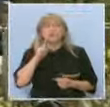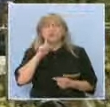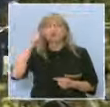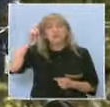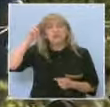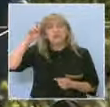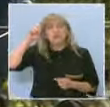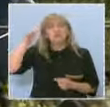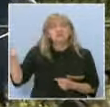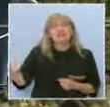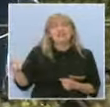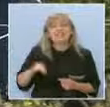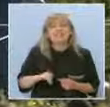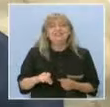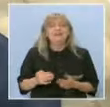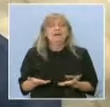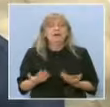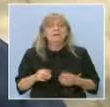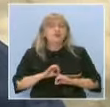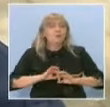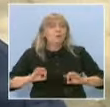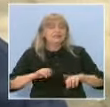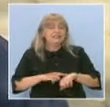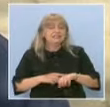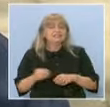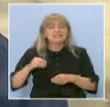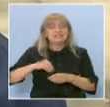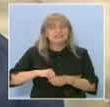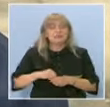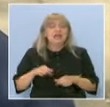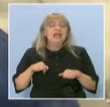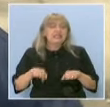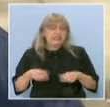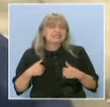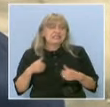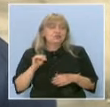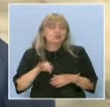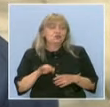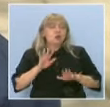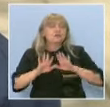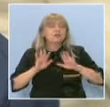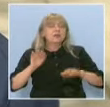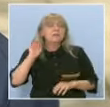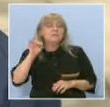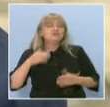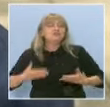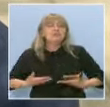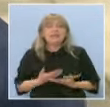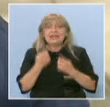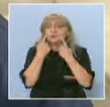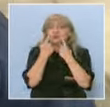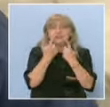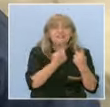определения час, за да се включат заниманията. Аз видох ниска в музея, защото ми беше много интересно да разгледам